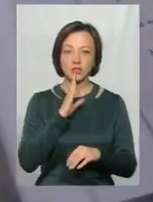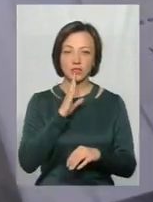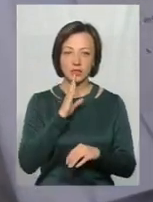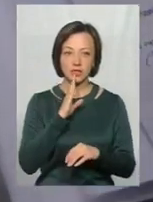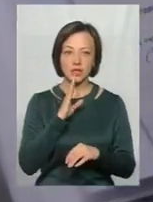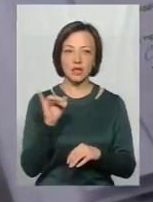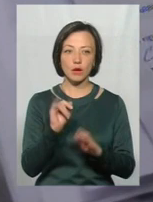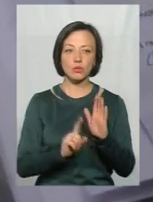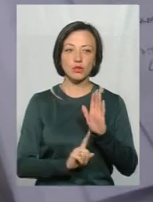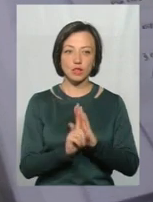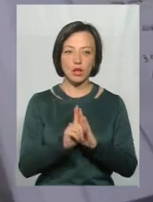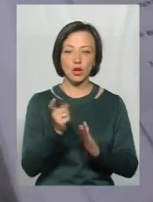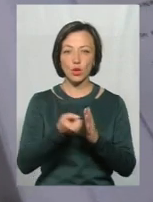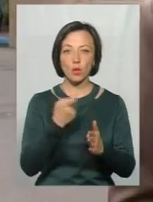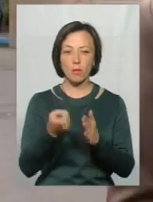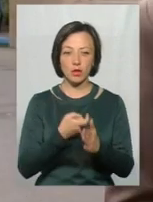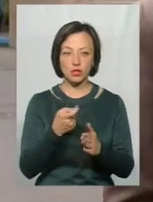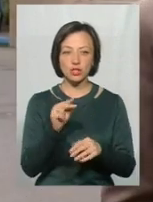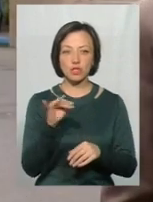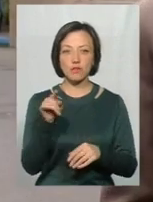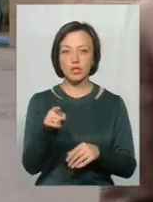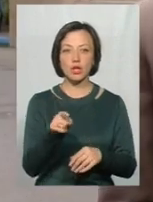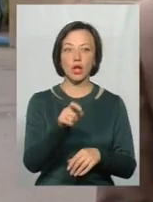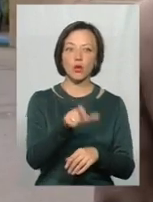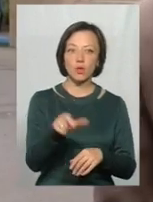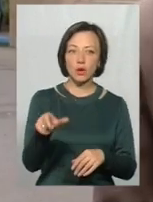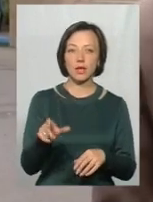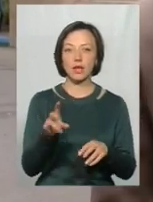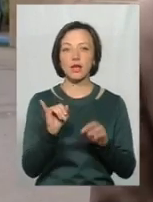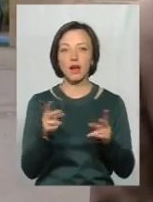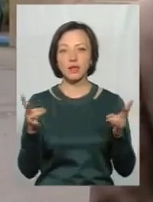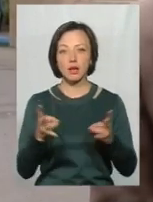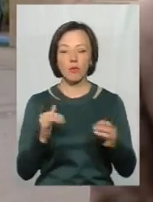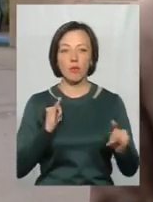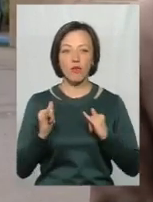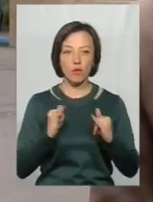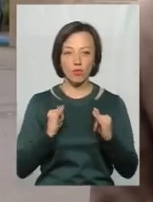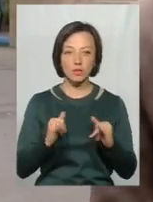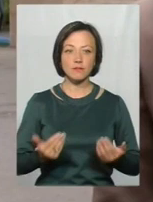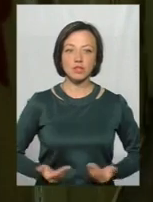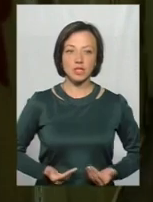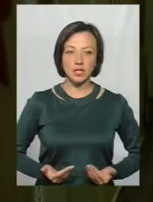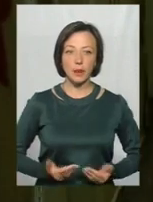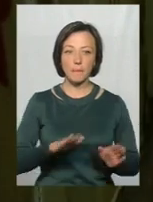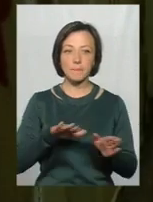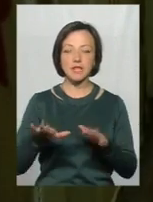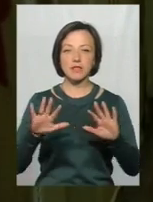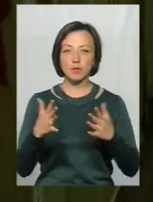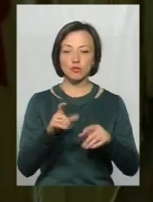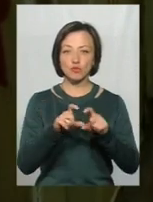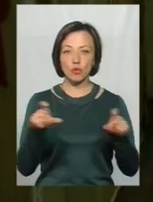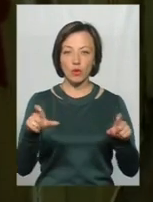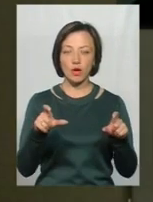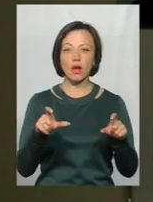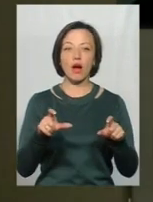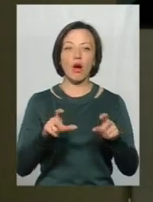Діаною. І почали допитувати, чи вони людяні, чи вони не людяні, як їм треба поводитися у житті. Після випадку у школі Амалію